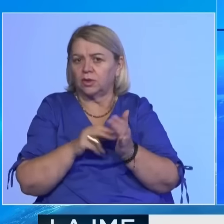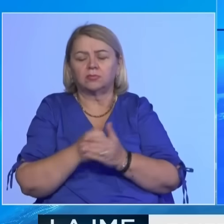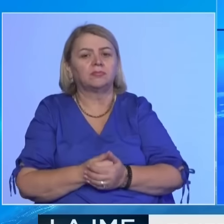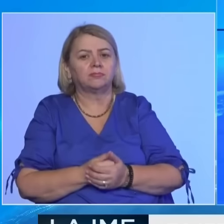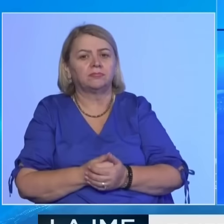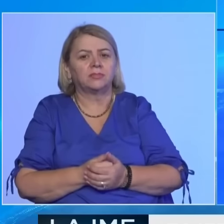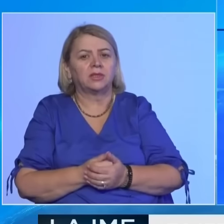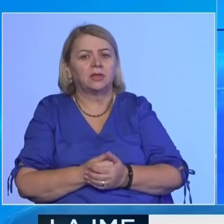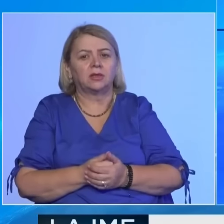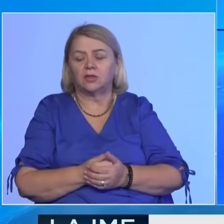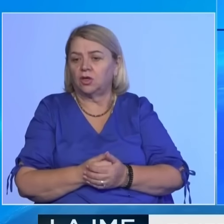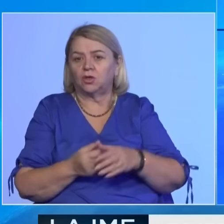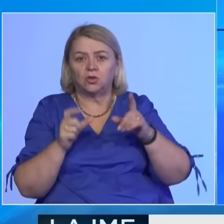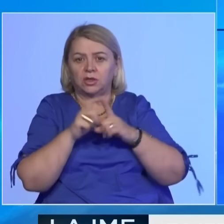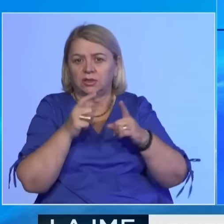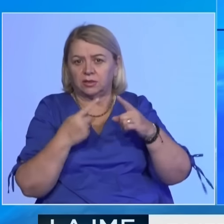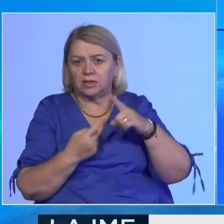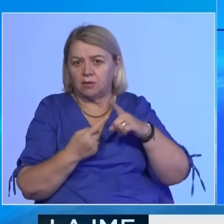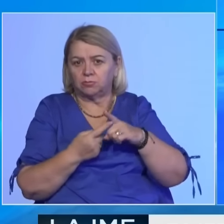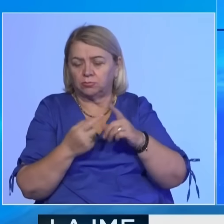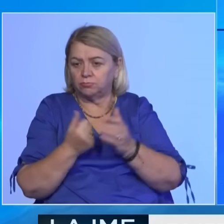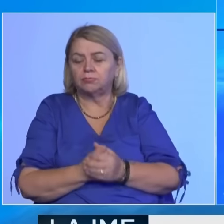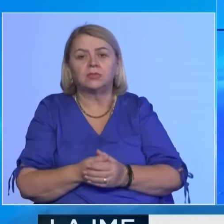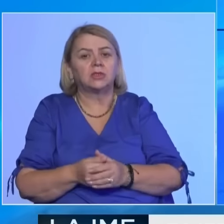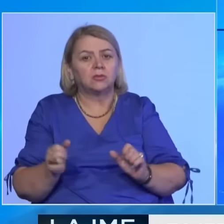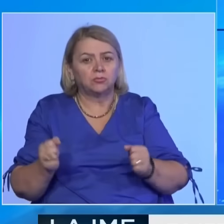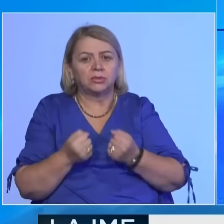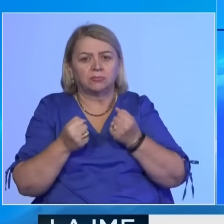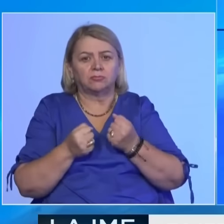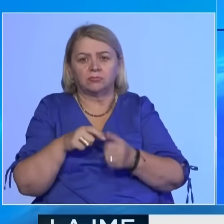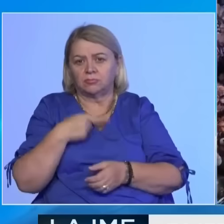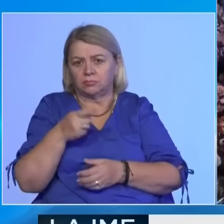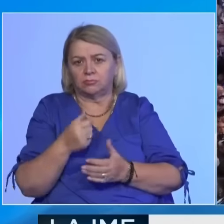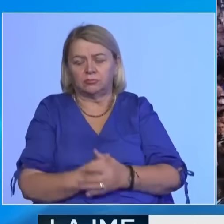Harris. Donald Trump nuk do të mund të i bësohet më pushtetit, ka thënaj.